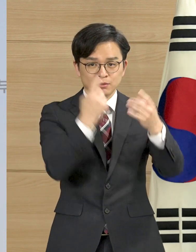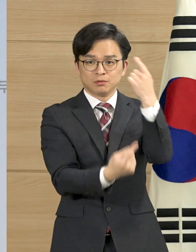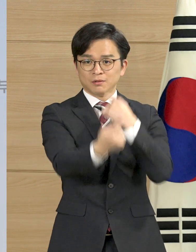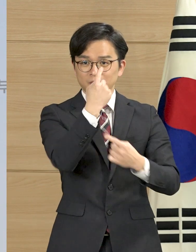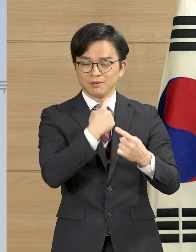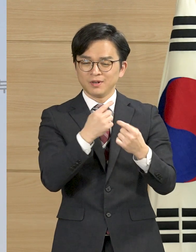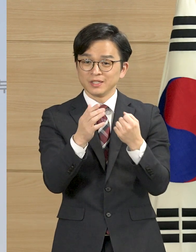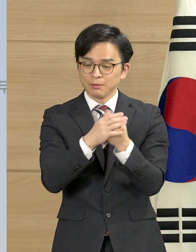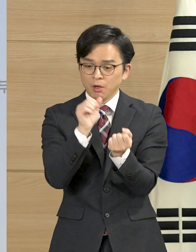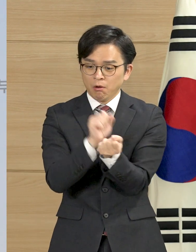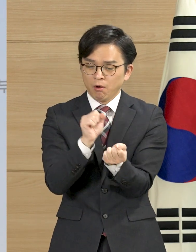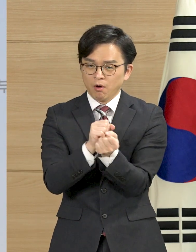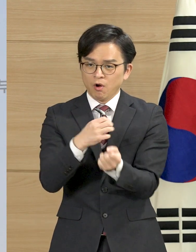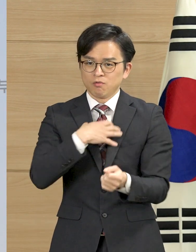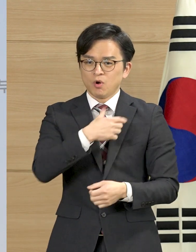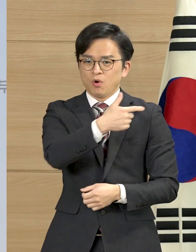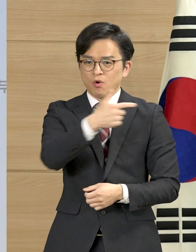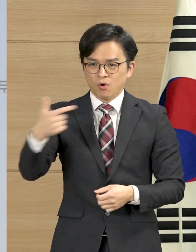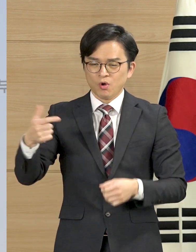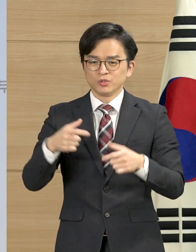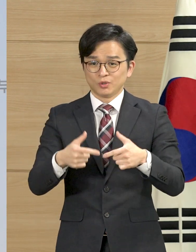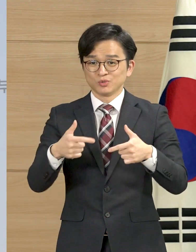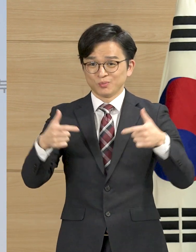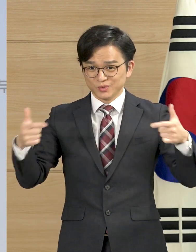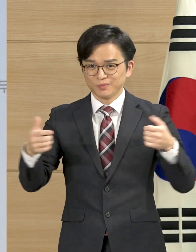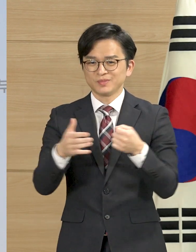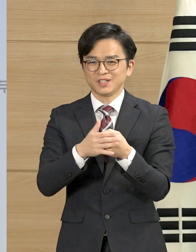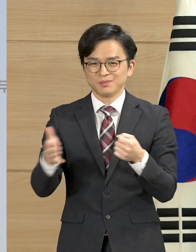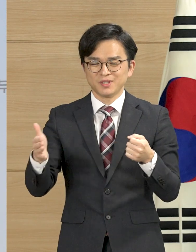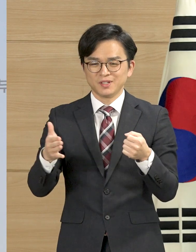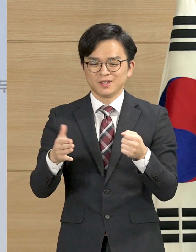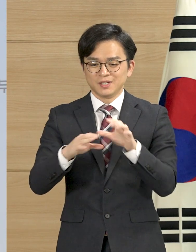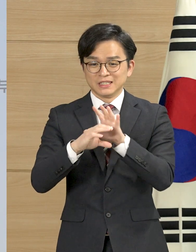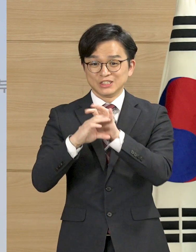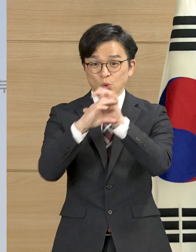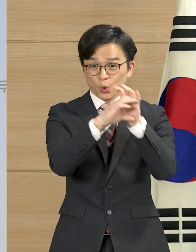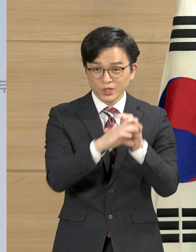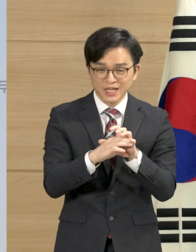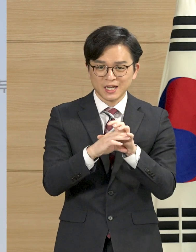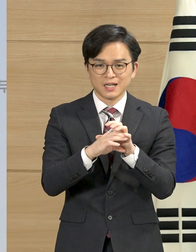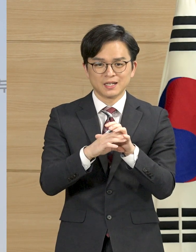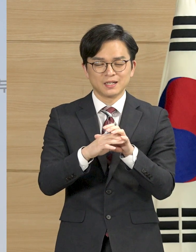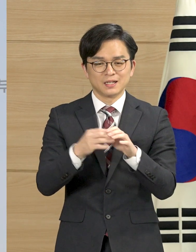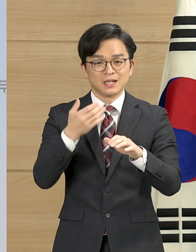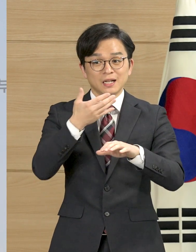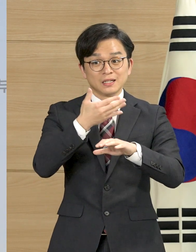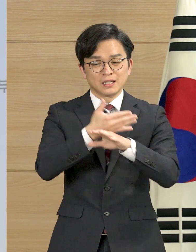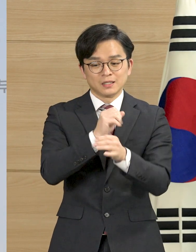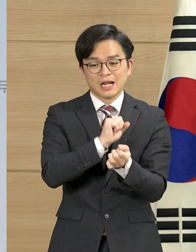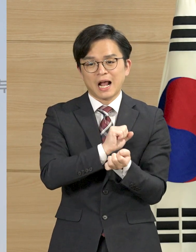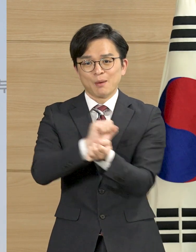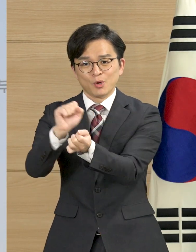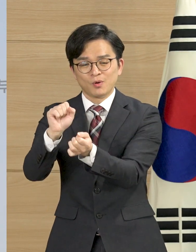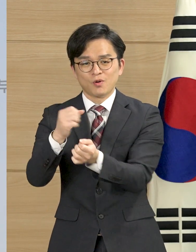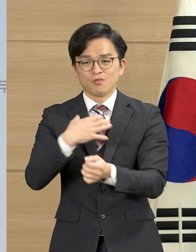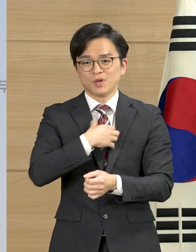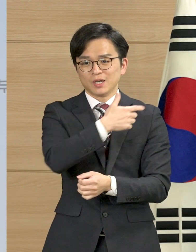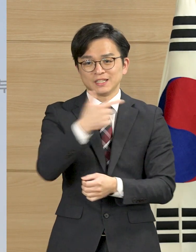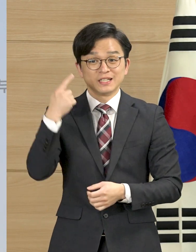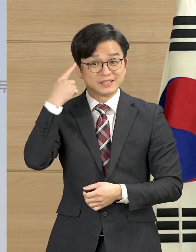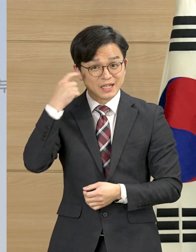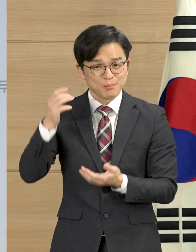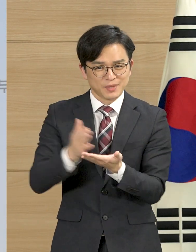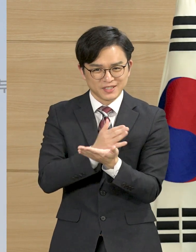외부의 위험 요인도 커지고 있어 신종 감염병의 지역사회 확산 가능성이 함께 커지고 있다고